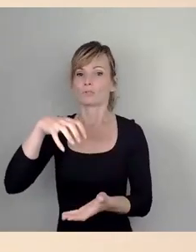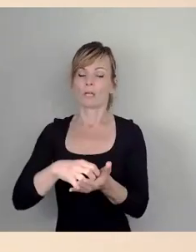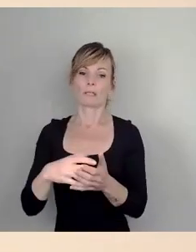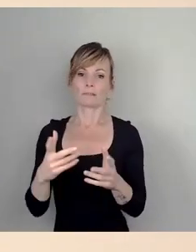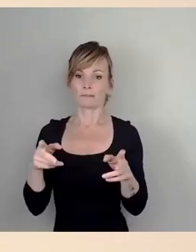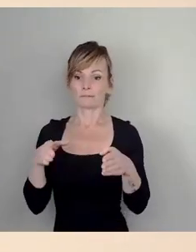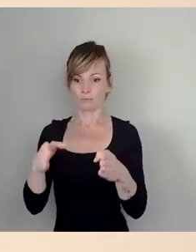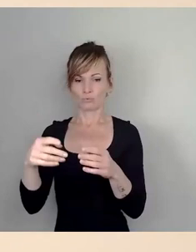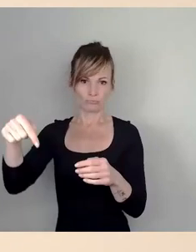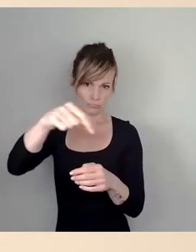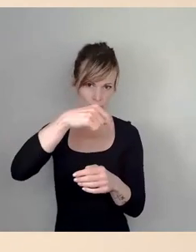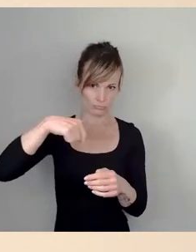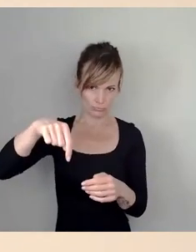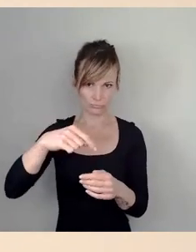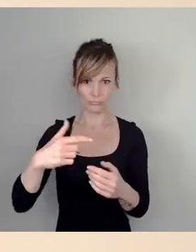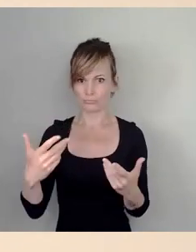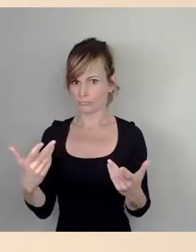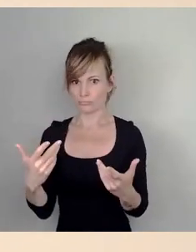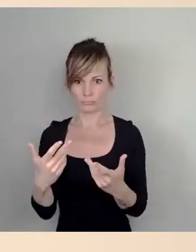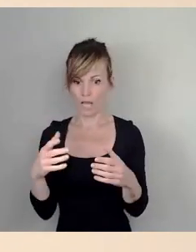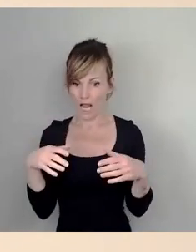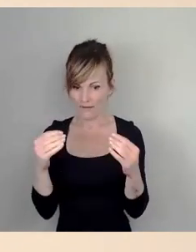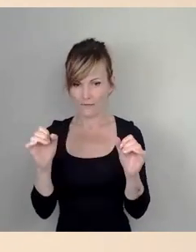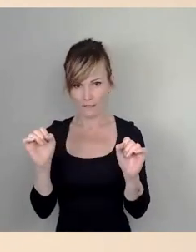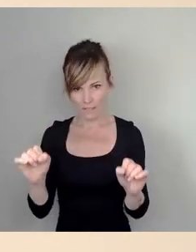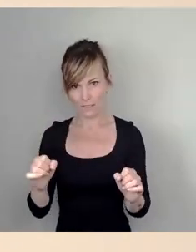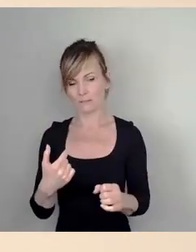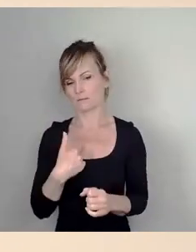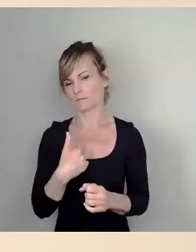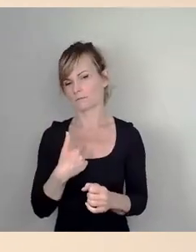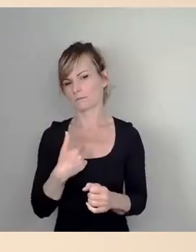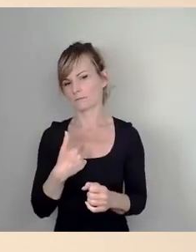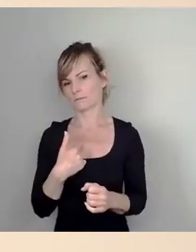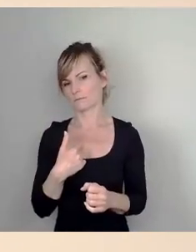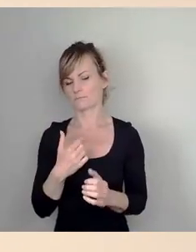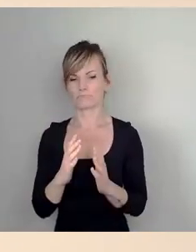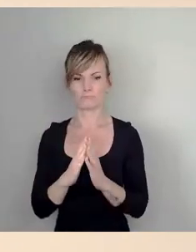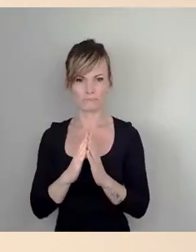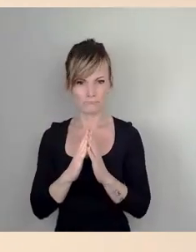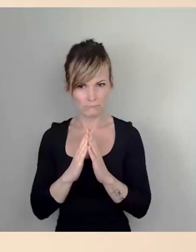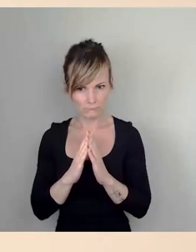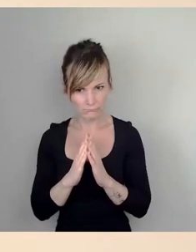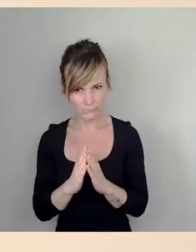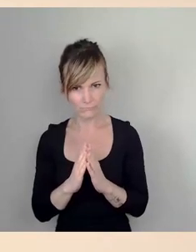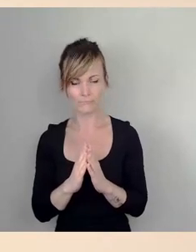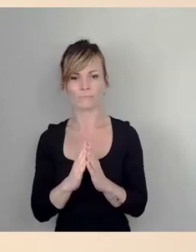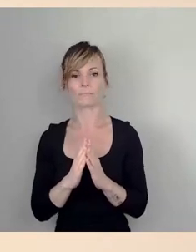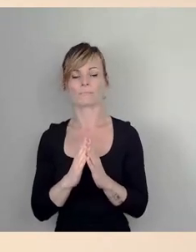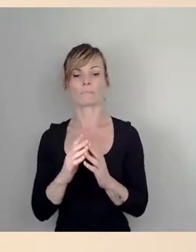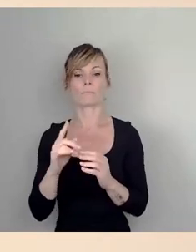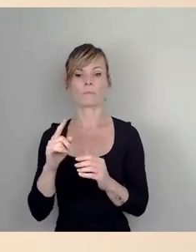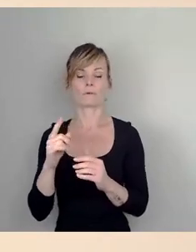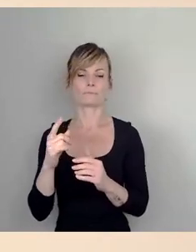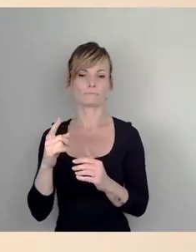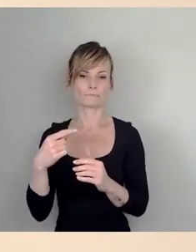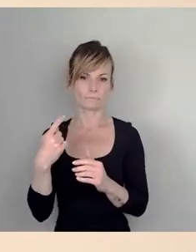dort beginnen. Aber da bitte ich darum, dass wir das, denke ich, in den dann neu konstruierten Stadtbezirken dann eben